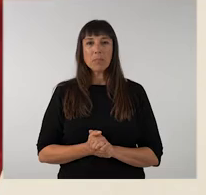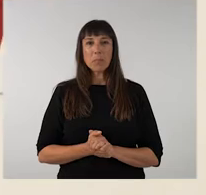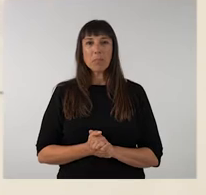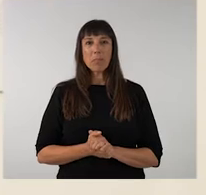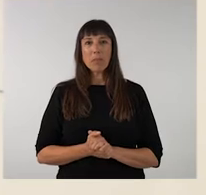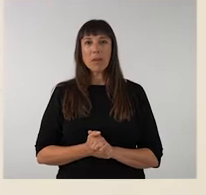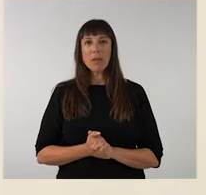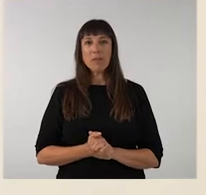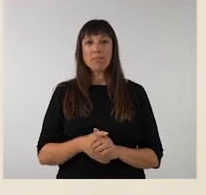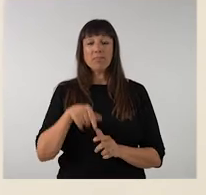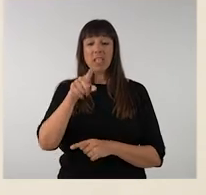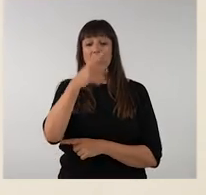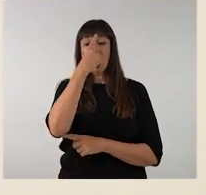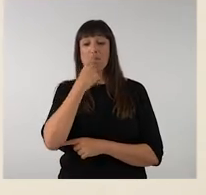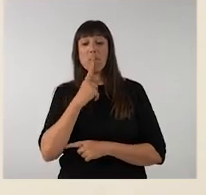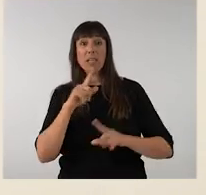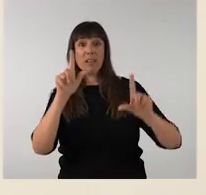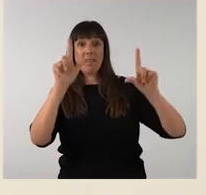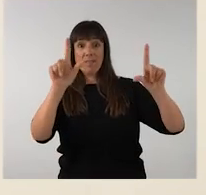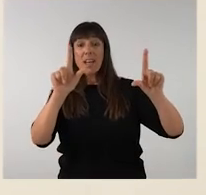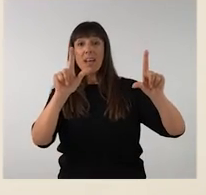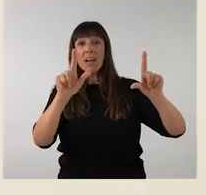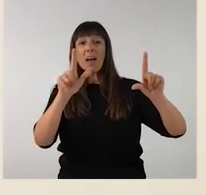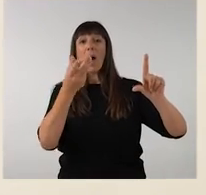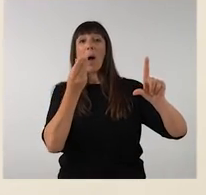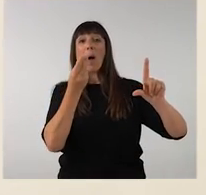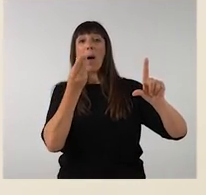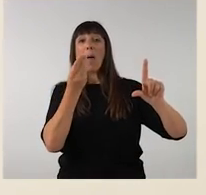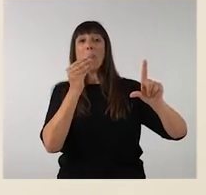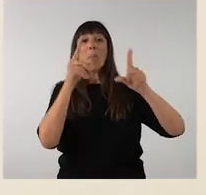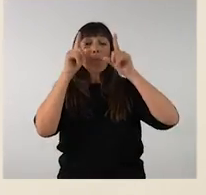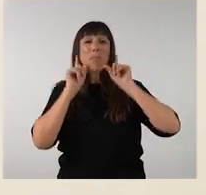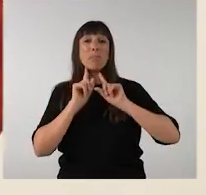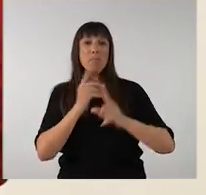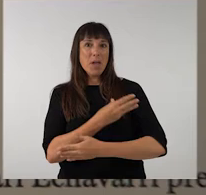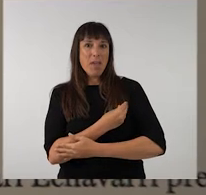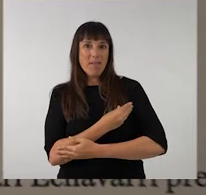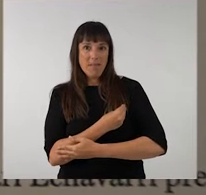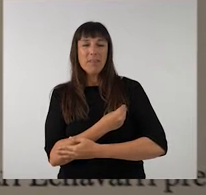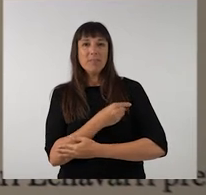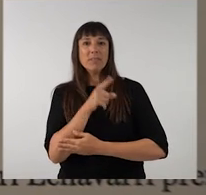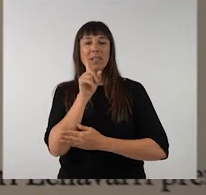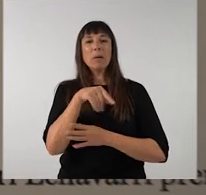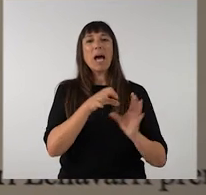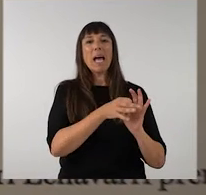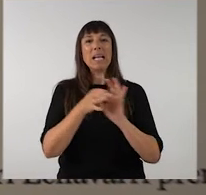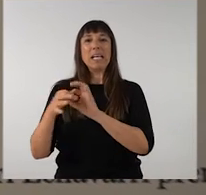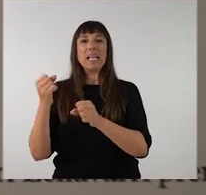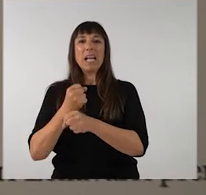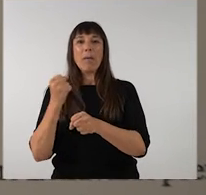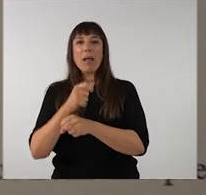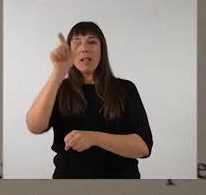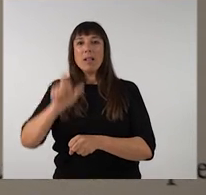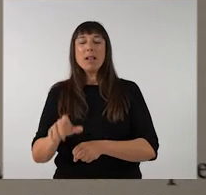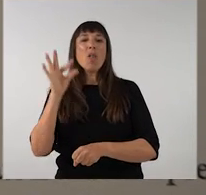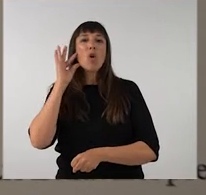Aquesta imatge de la verge lactant té relació també amb aquest treball de videoart de la